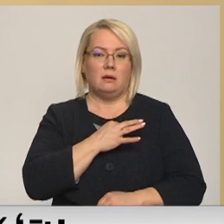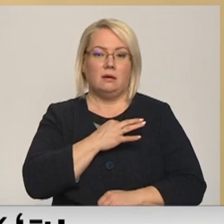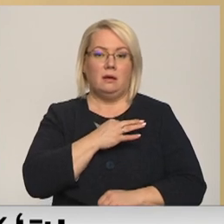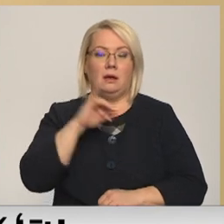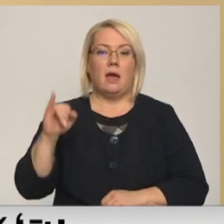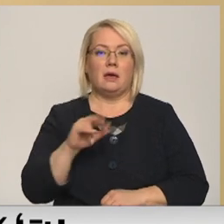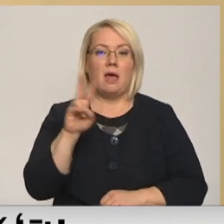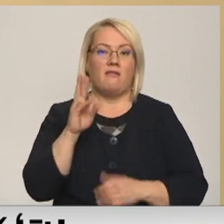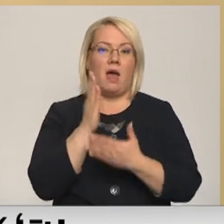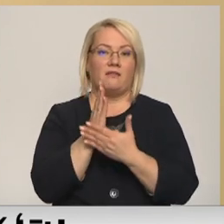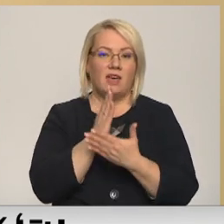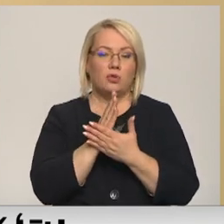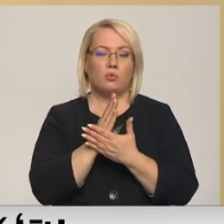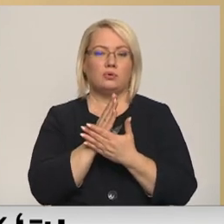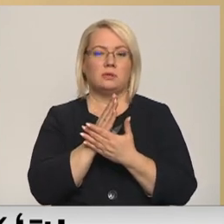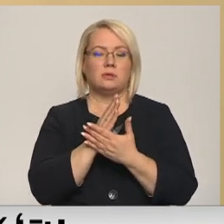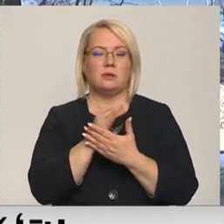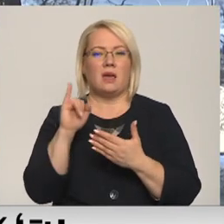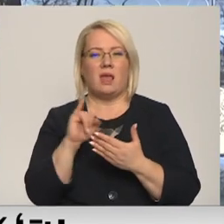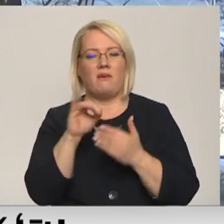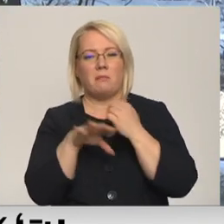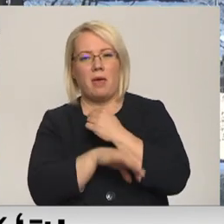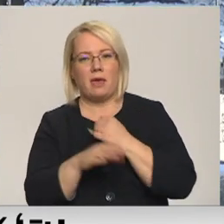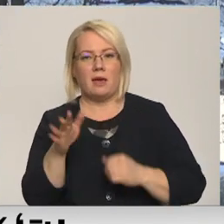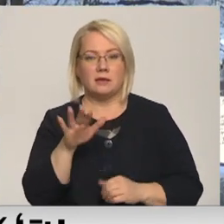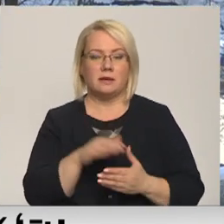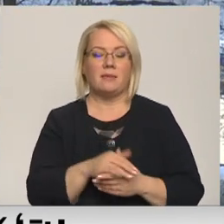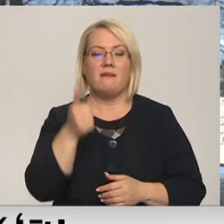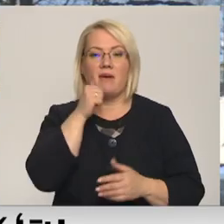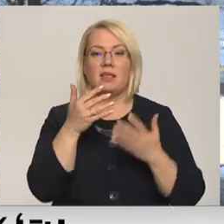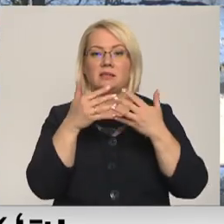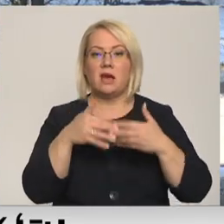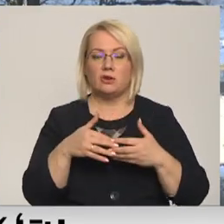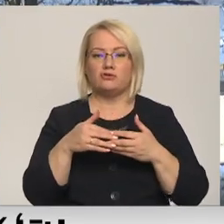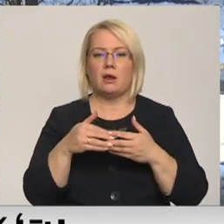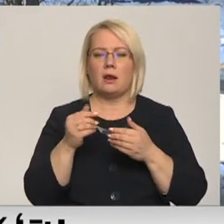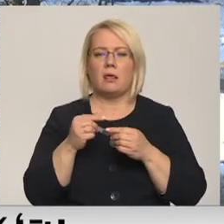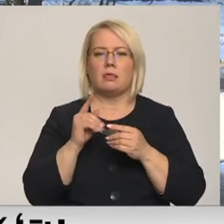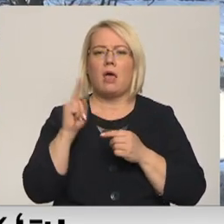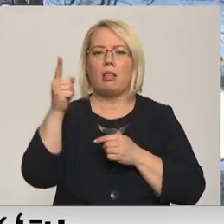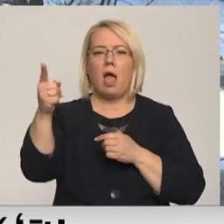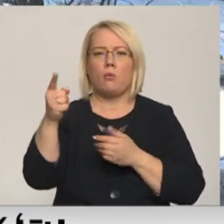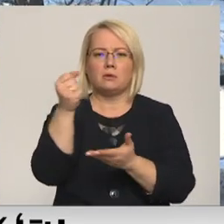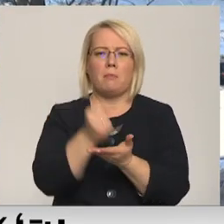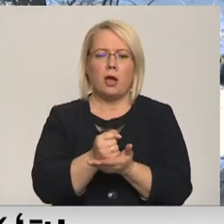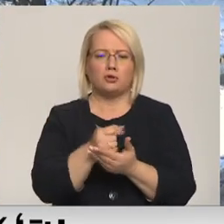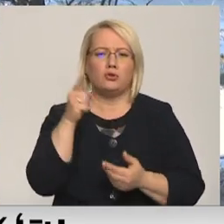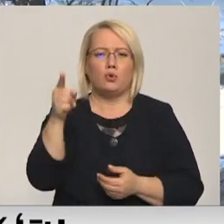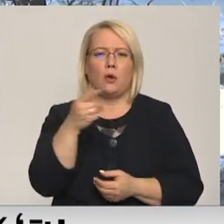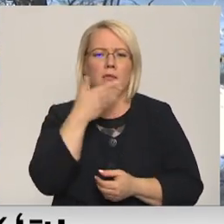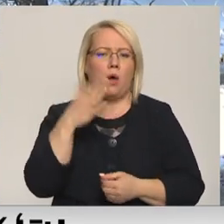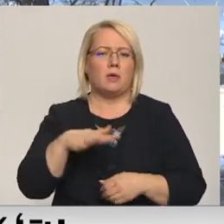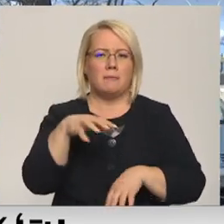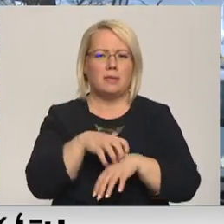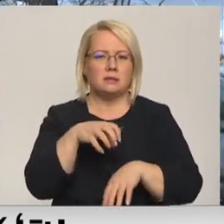Janvāra vidus, janvāra veigas, kaut kur apmēram tā varētu. Vēl sažišģītāk tas ir atālākos pagastos, kur nav ne ģimenes ārstu, ne